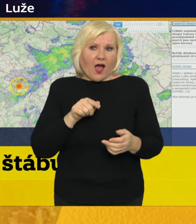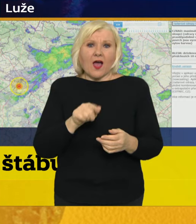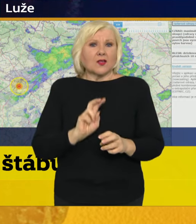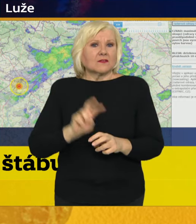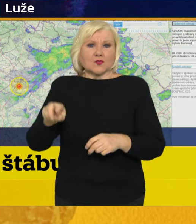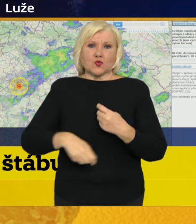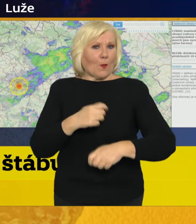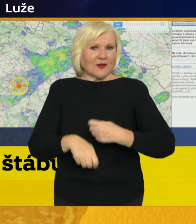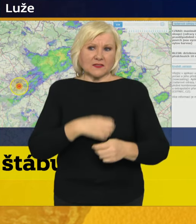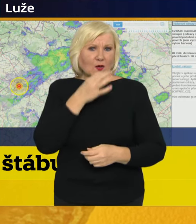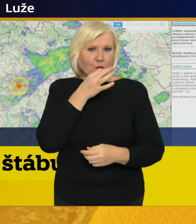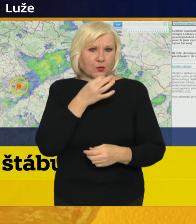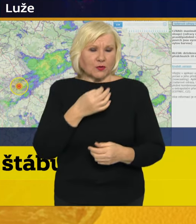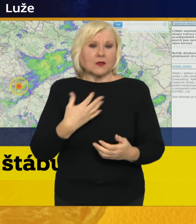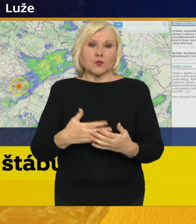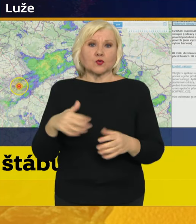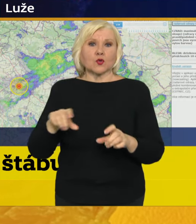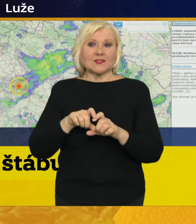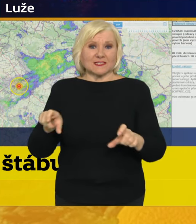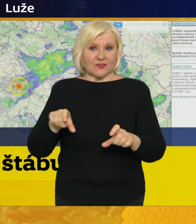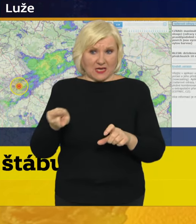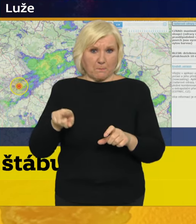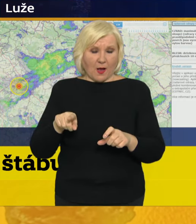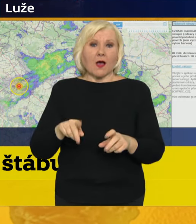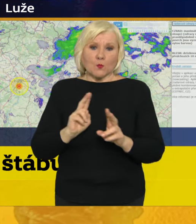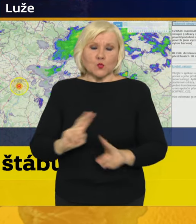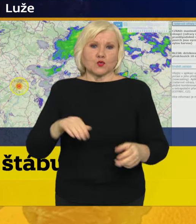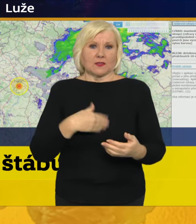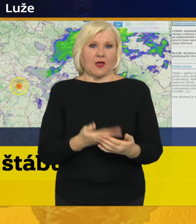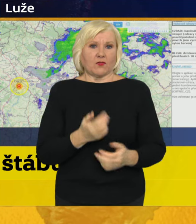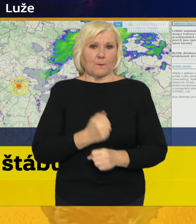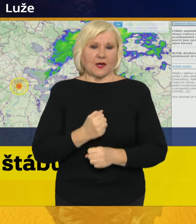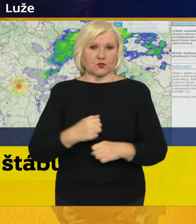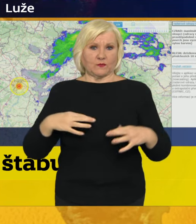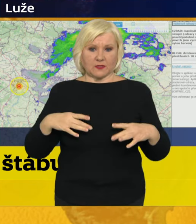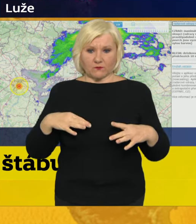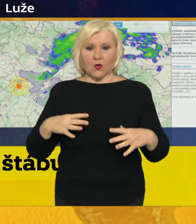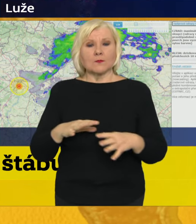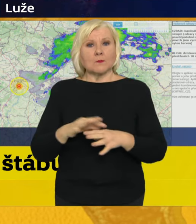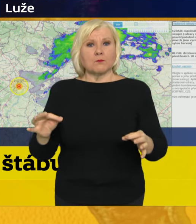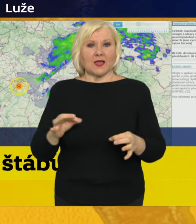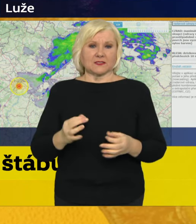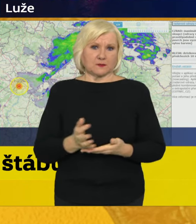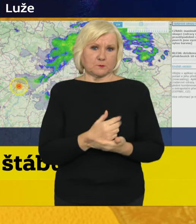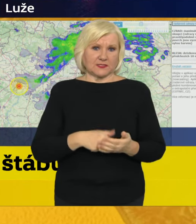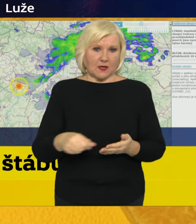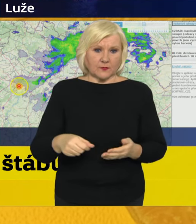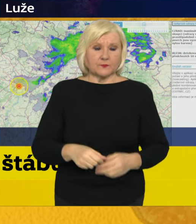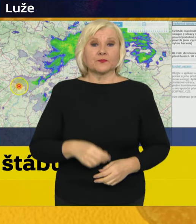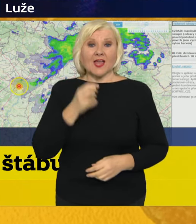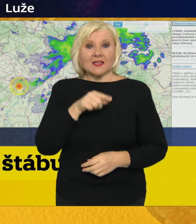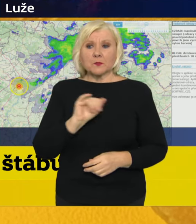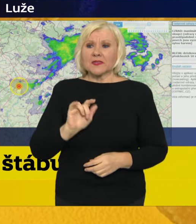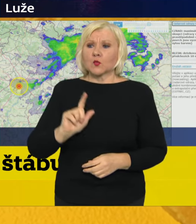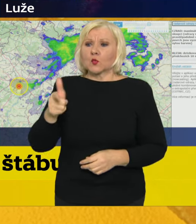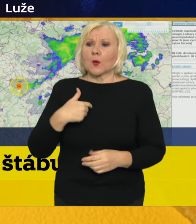práce, tak zaměstnavatel vám může poskytnout pracovní volno bez náhrady mzdy. Pokud pomáháte někomu